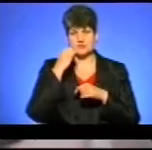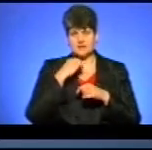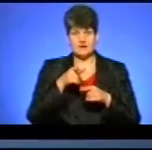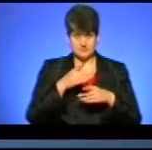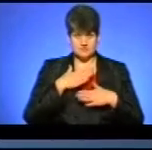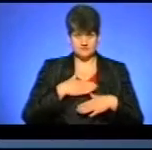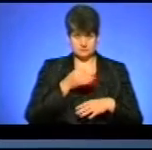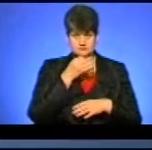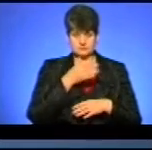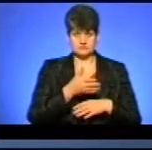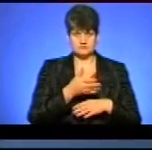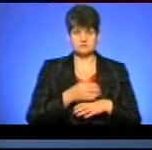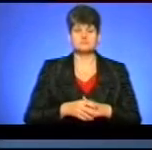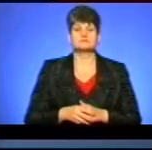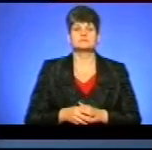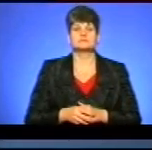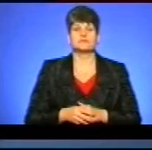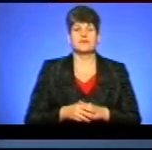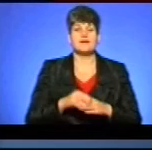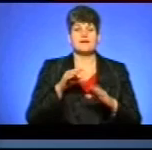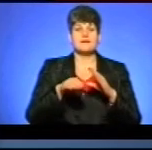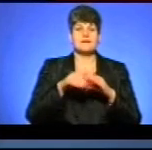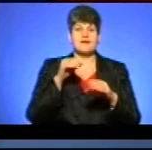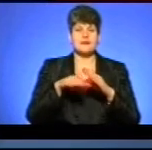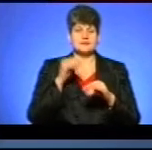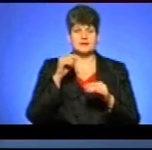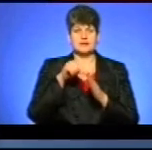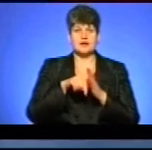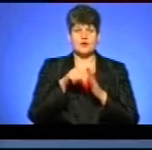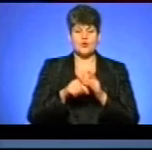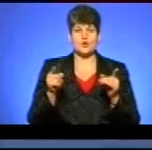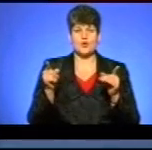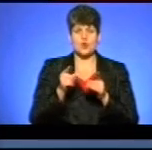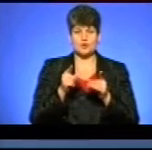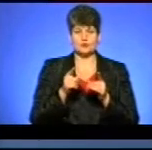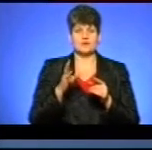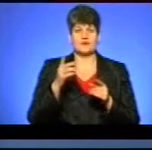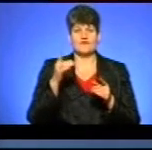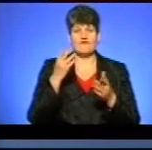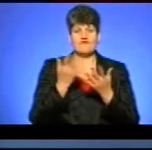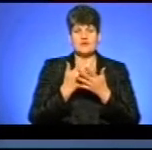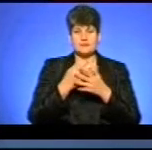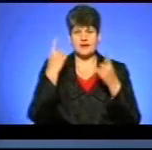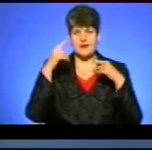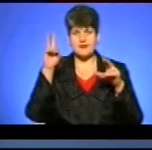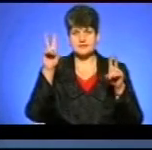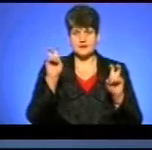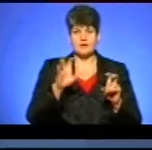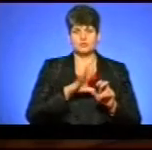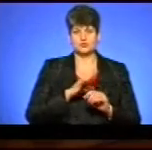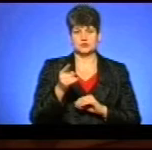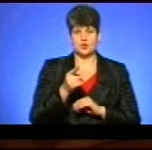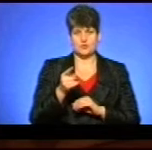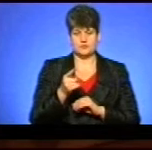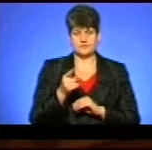влаштовує. Кастинг на роль у короткометражному фільмі «Казка» режисера Віталія Гавури відбувся у Тернополі.